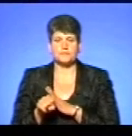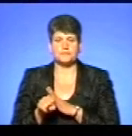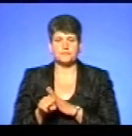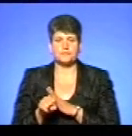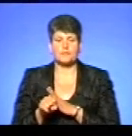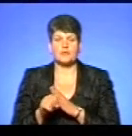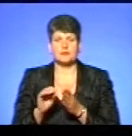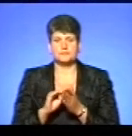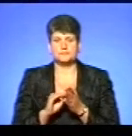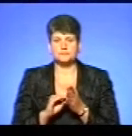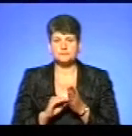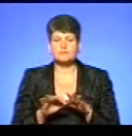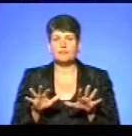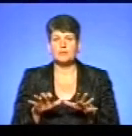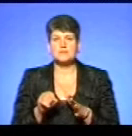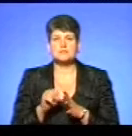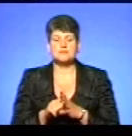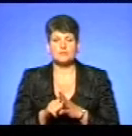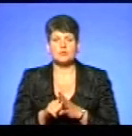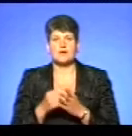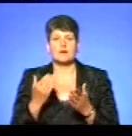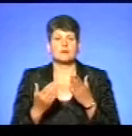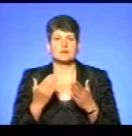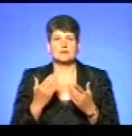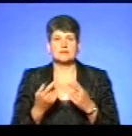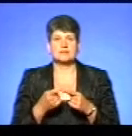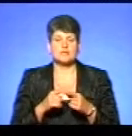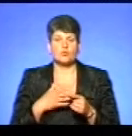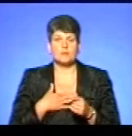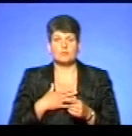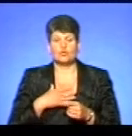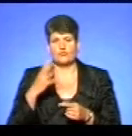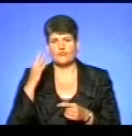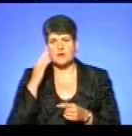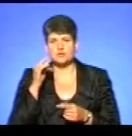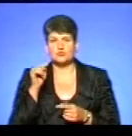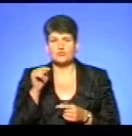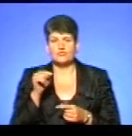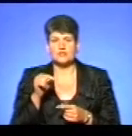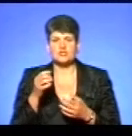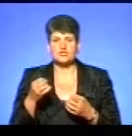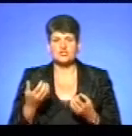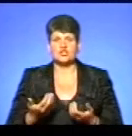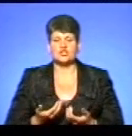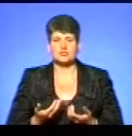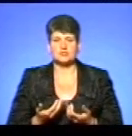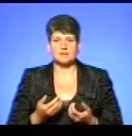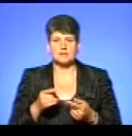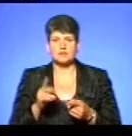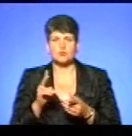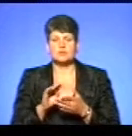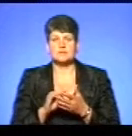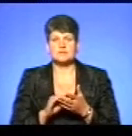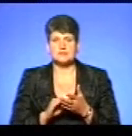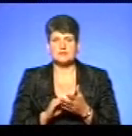протиепозитична комісія має визначати місце забою. Ну, проте, це таке в мене складалося враження, що вони ще вжили, ті, хто це складали в